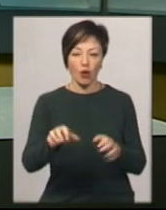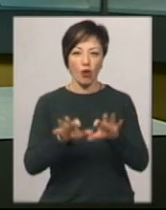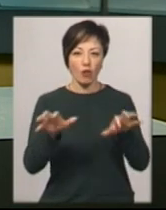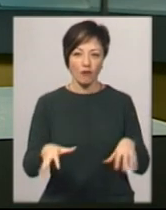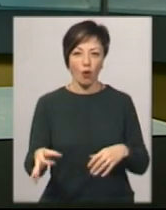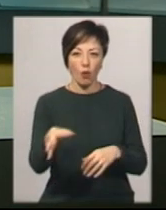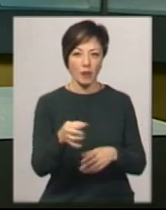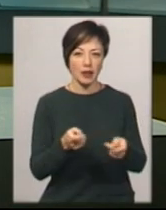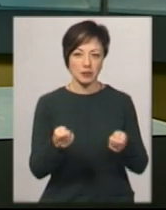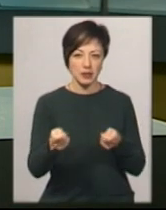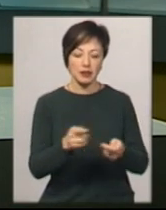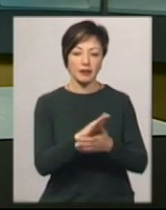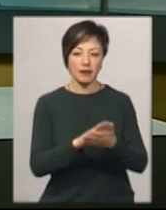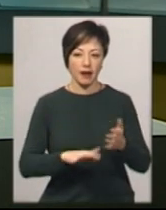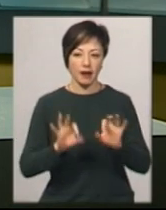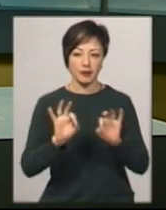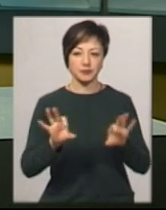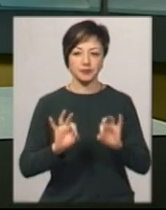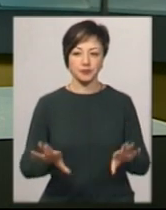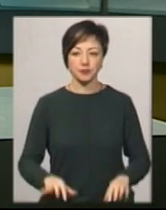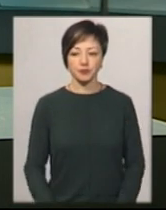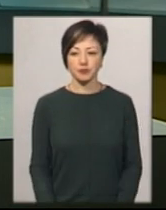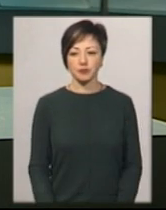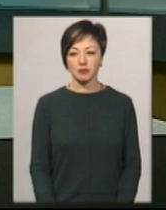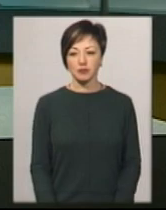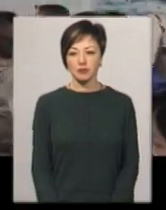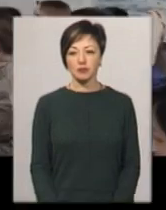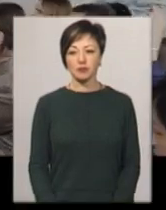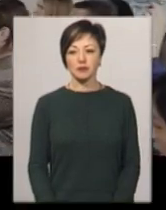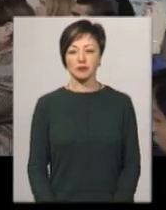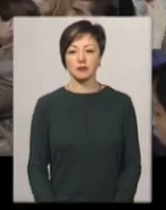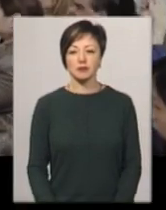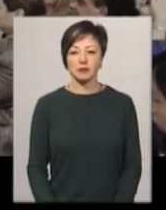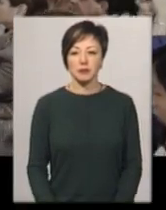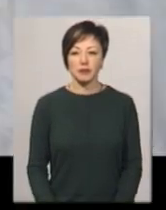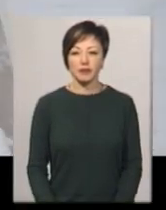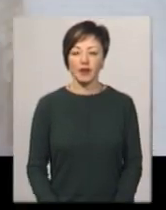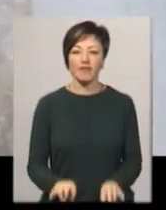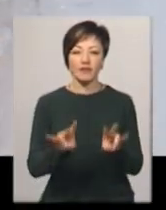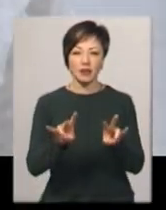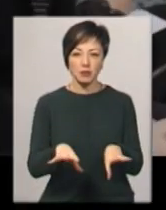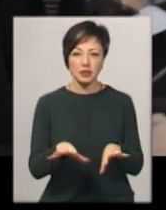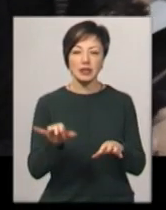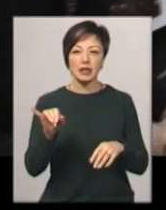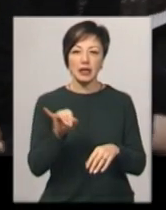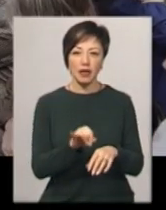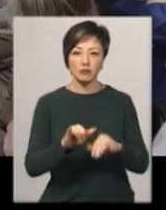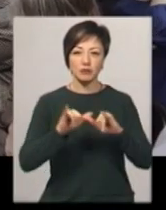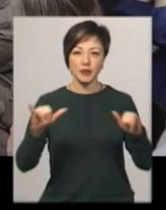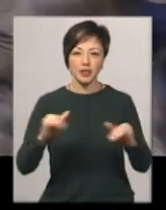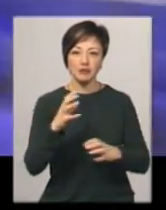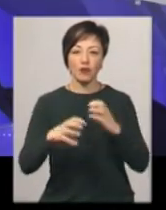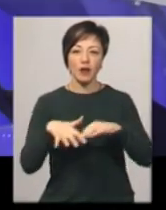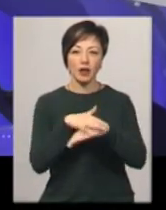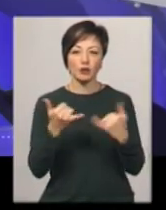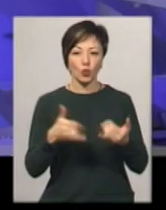облдержадміністрації, чула моя колега Неля Шпулак. Втриматися та захопити ще більшу частину світових ринків – такої